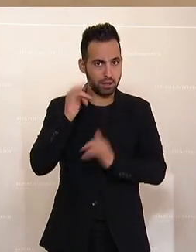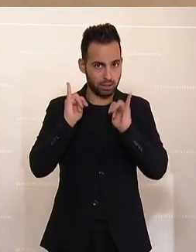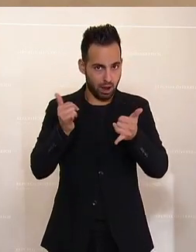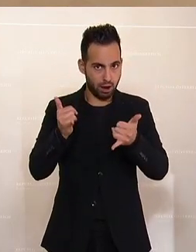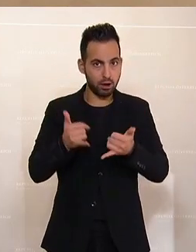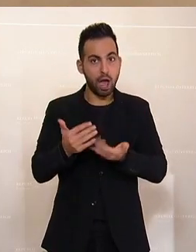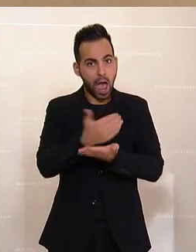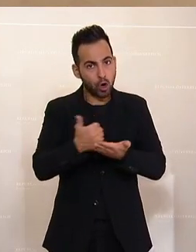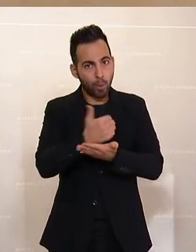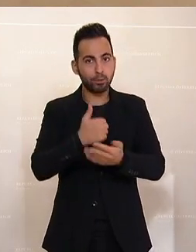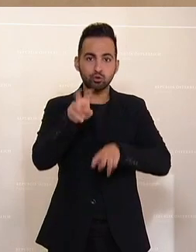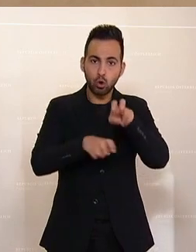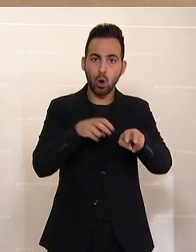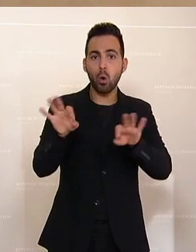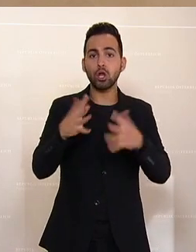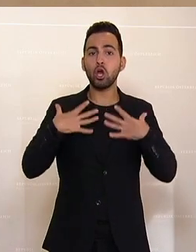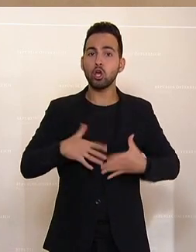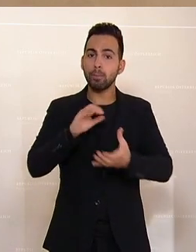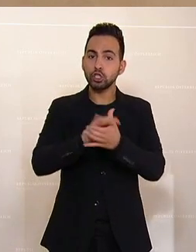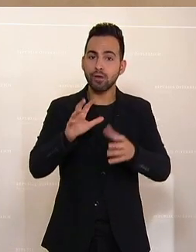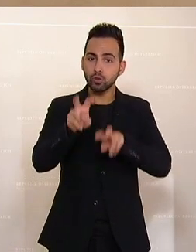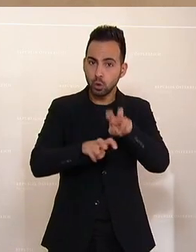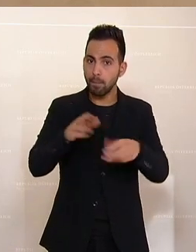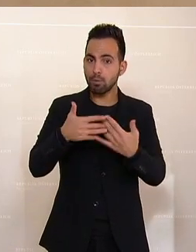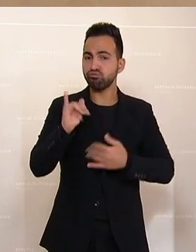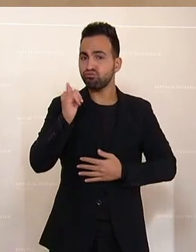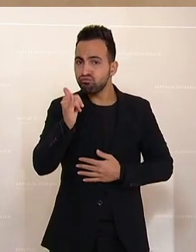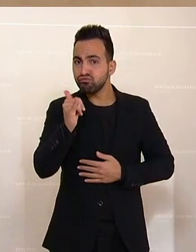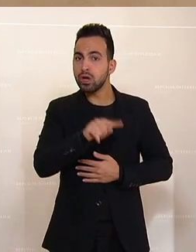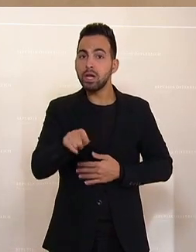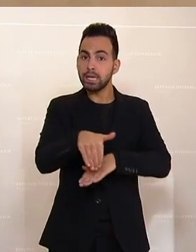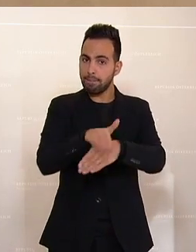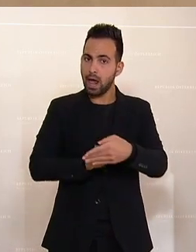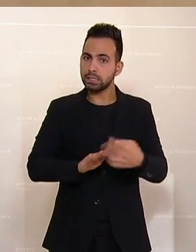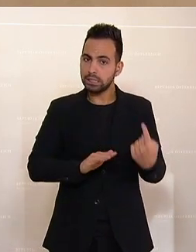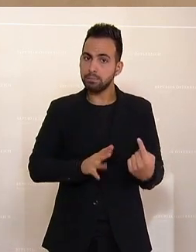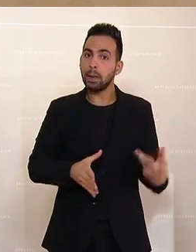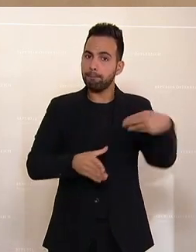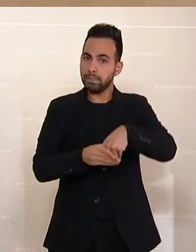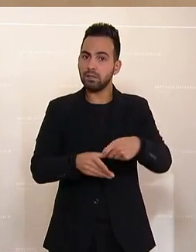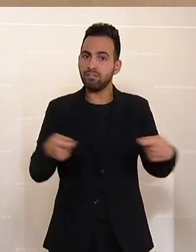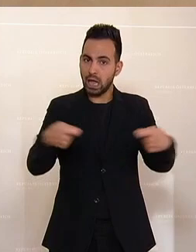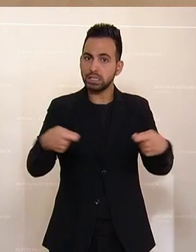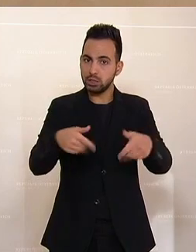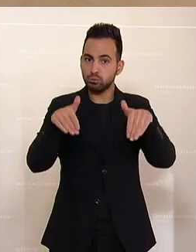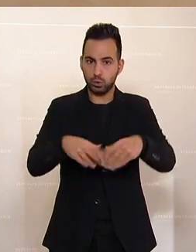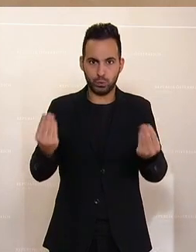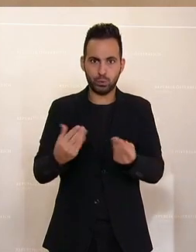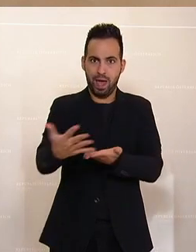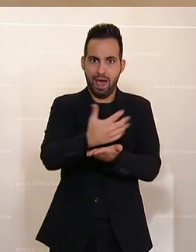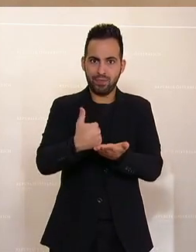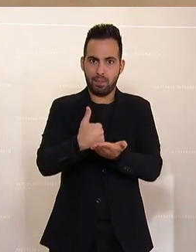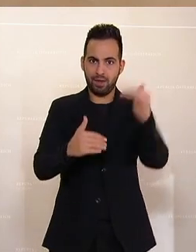Einkommenssteuer betrifft oder die Körperschaftssteuer betrifft, natürlich von den Gemeinden mitfinanziert werden müssen, weil wenn die Einnahmen